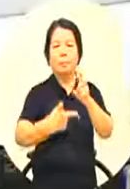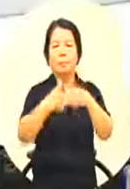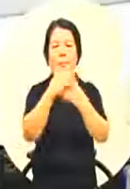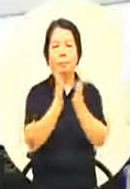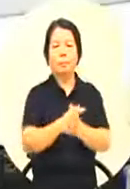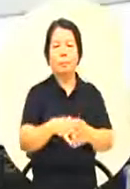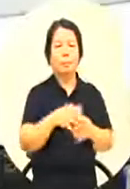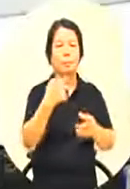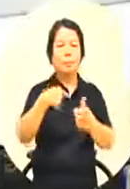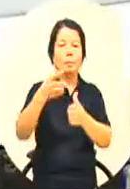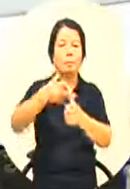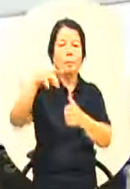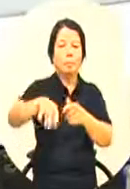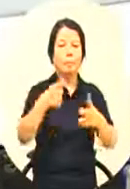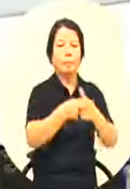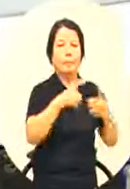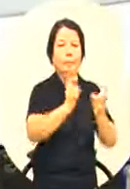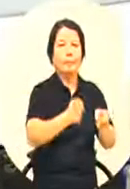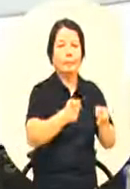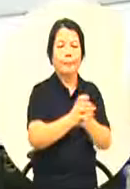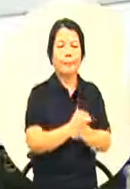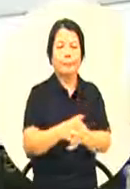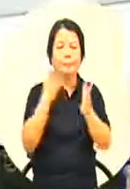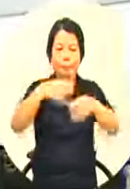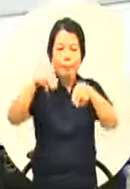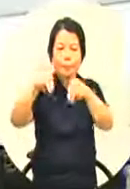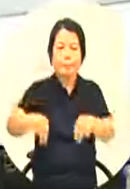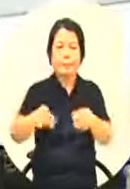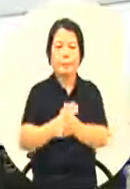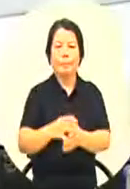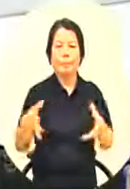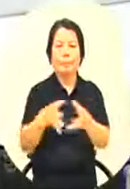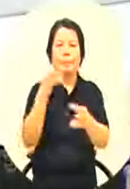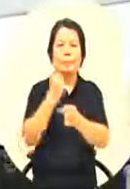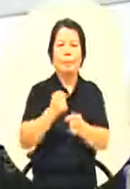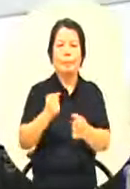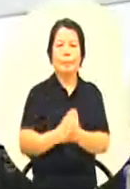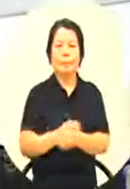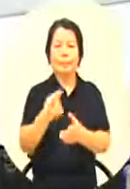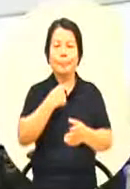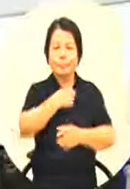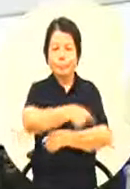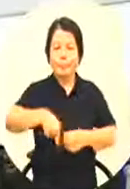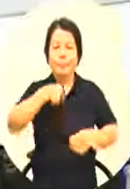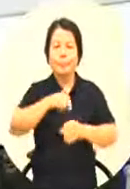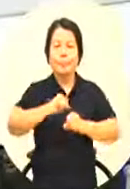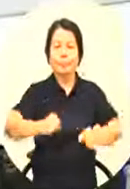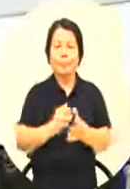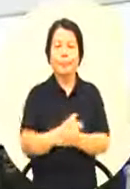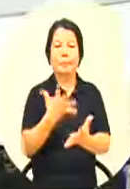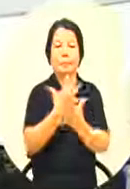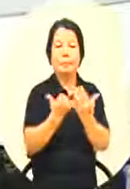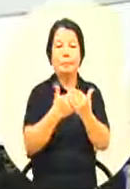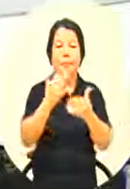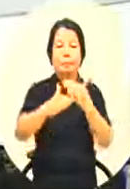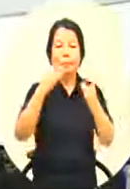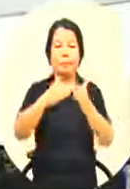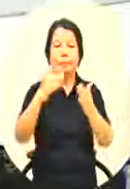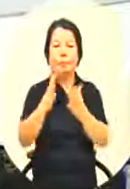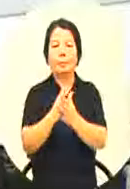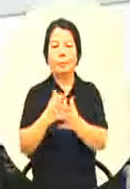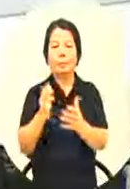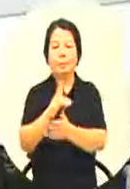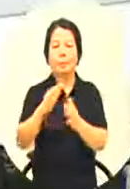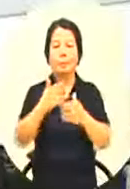小港医院呢我们正式的签署一个合作就是健康学员守护承诺